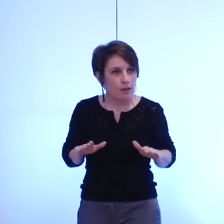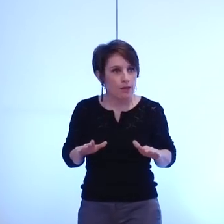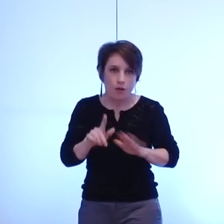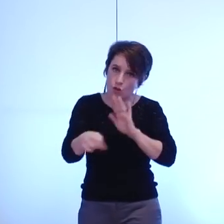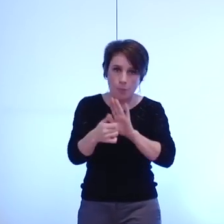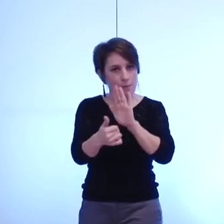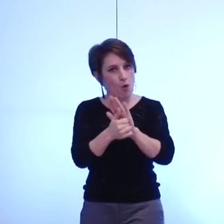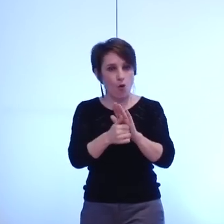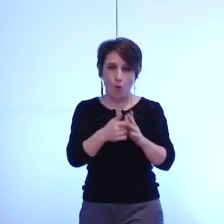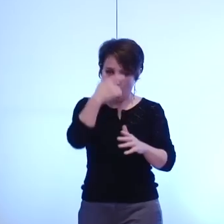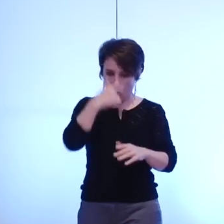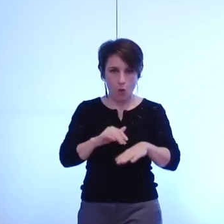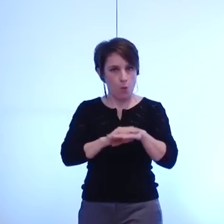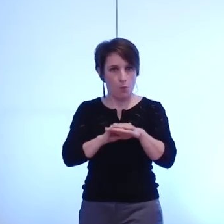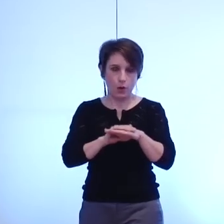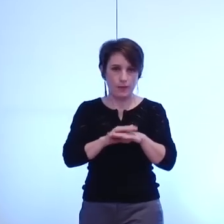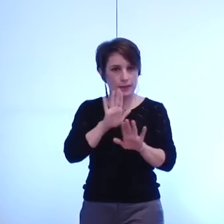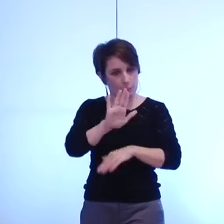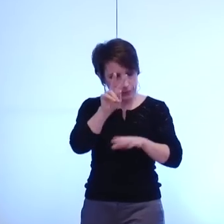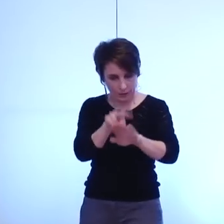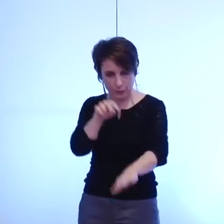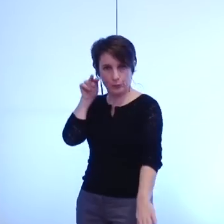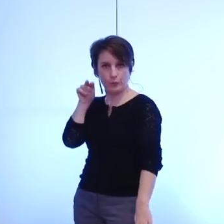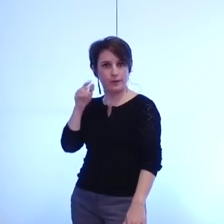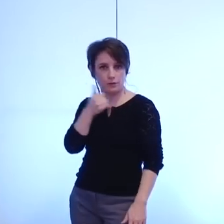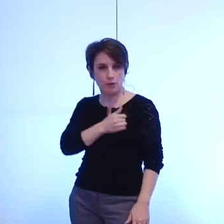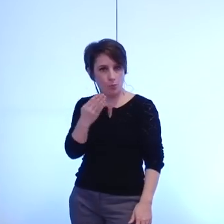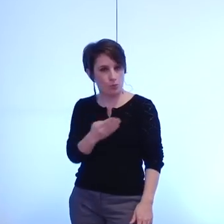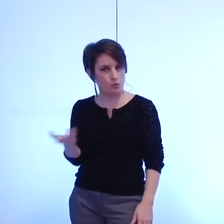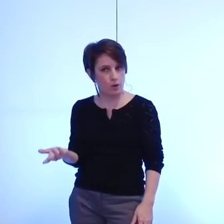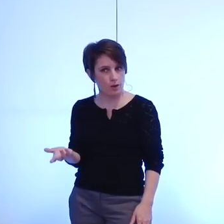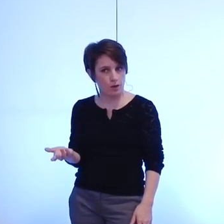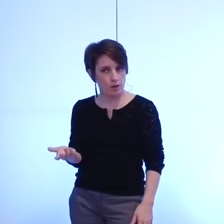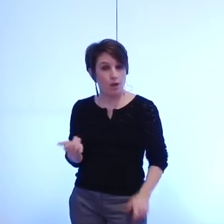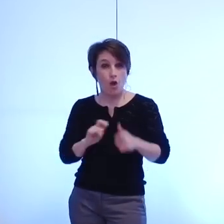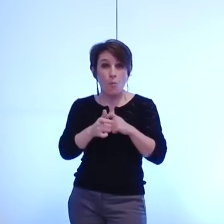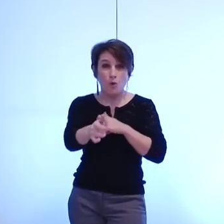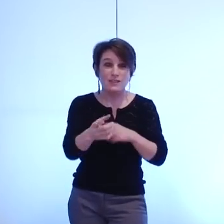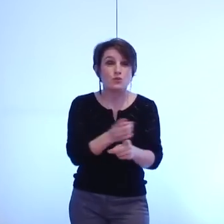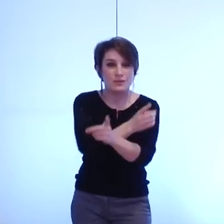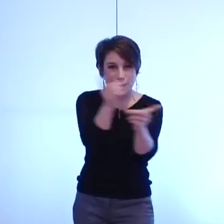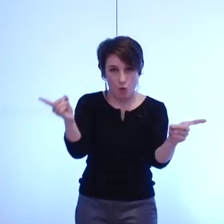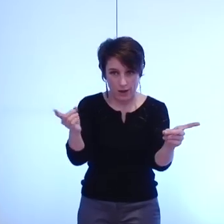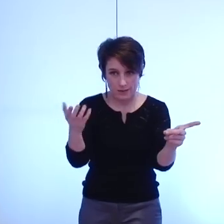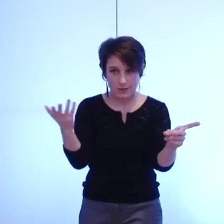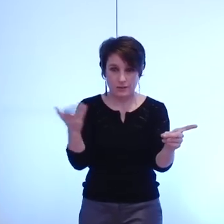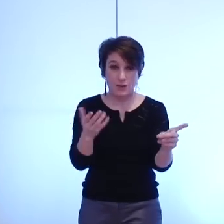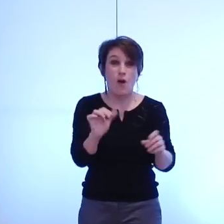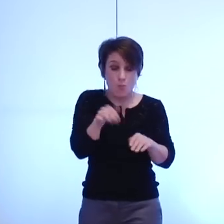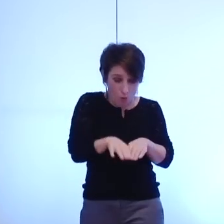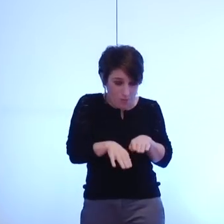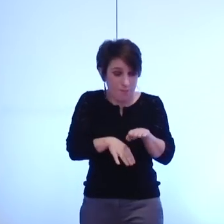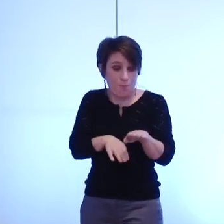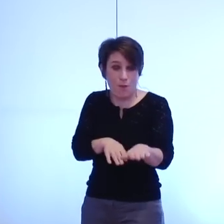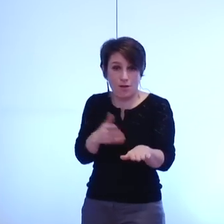joue son rôle on a parlé du processus démocratique je crois que la première étape du processus démocratique et c'est certainement